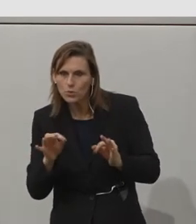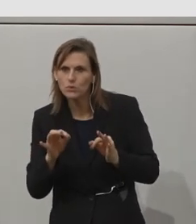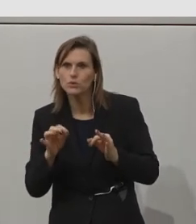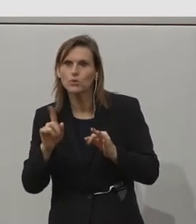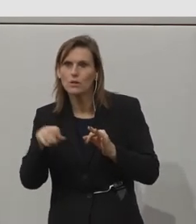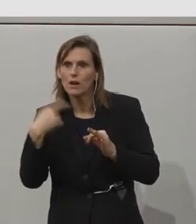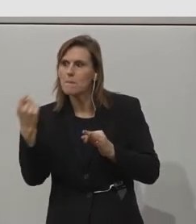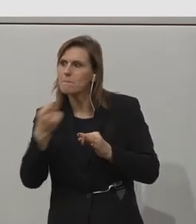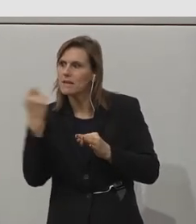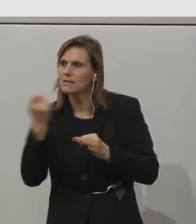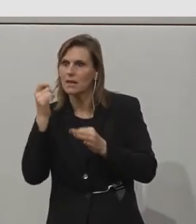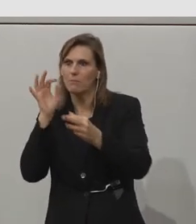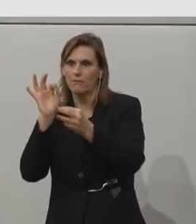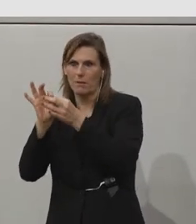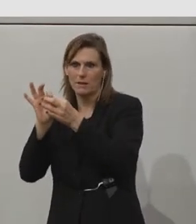Betrieben vermitteln,